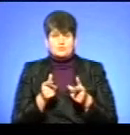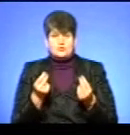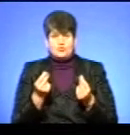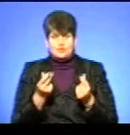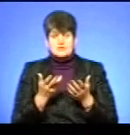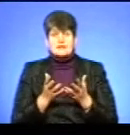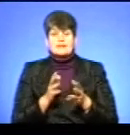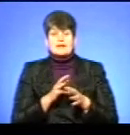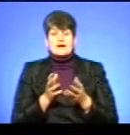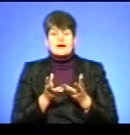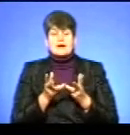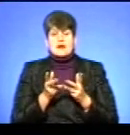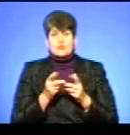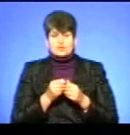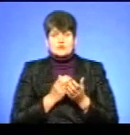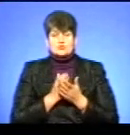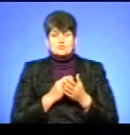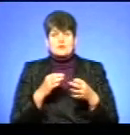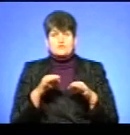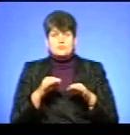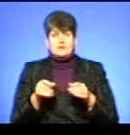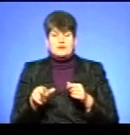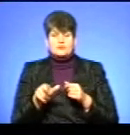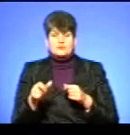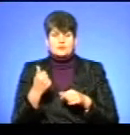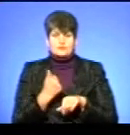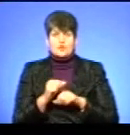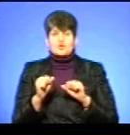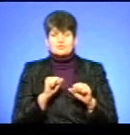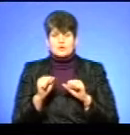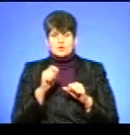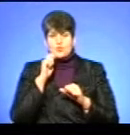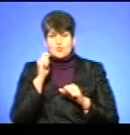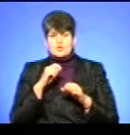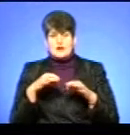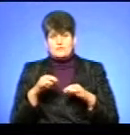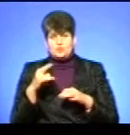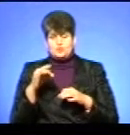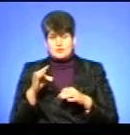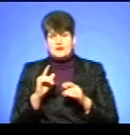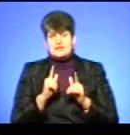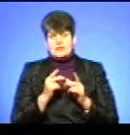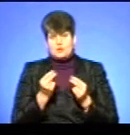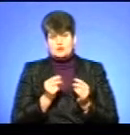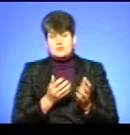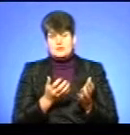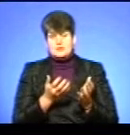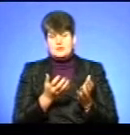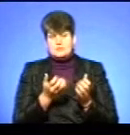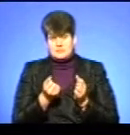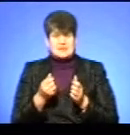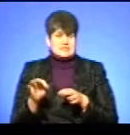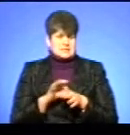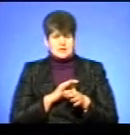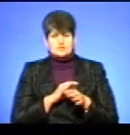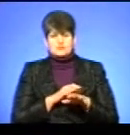служби автомобільних доріг від основного розпорядника коштів Укравтодору. Як тільки кошти поступають, ми зразу платимо